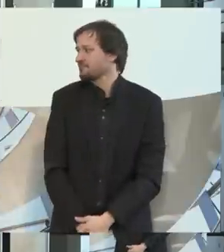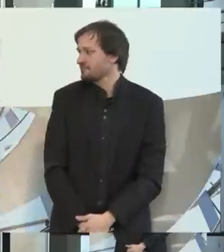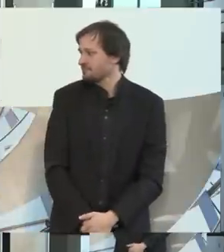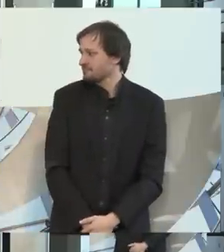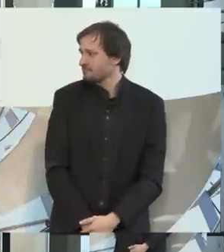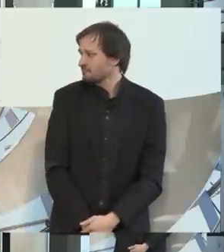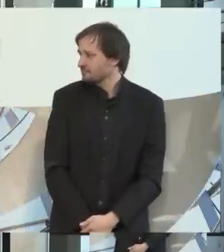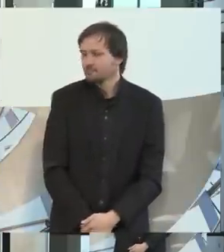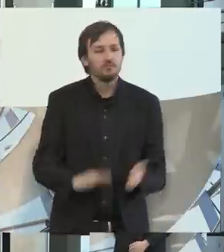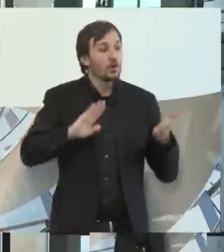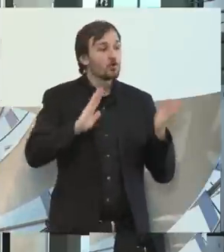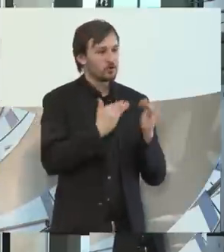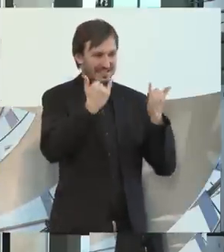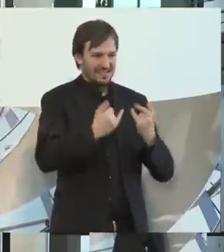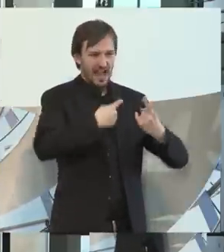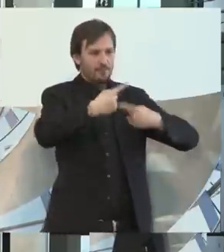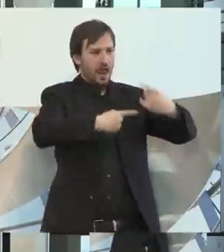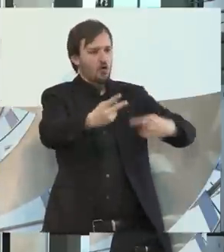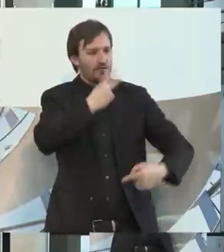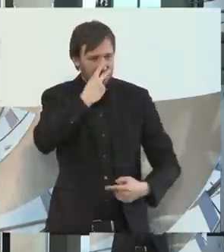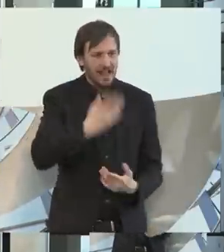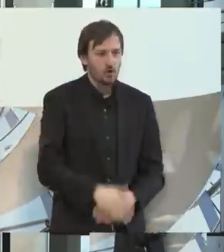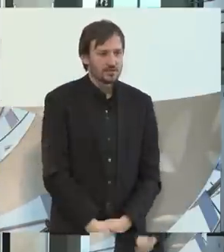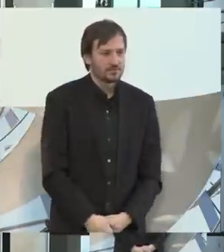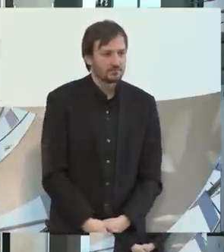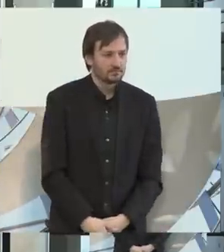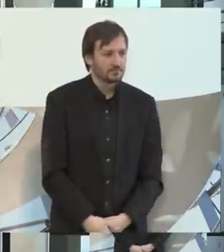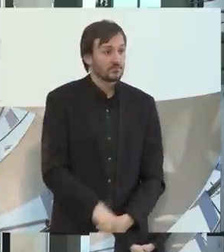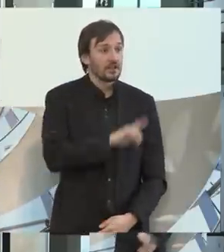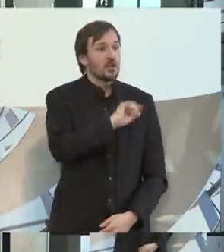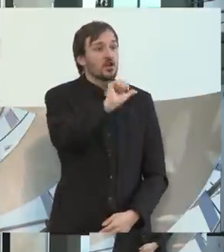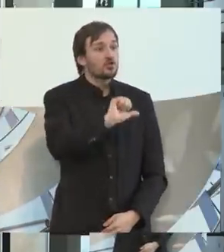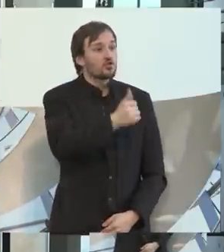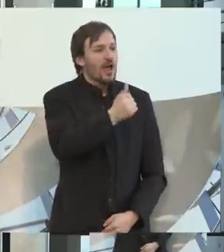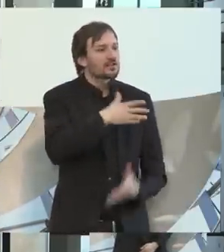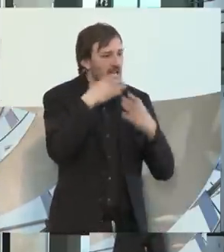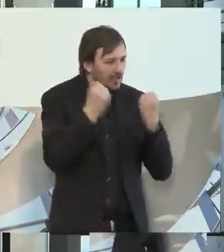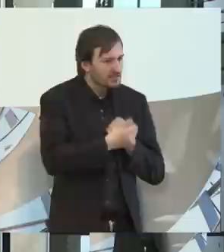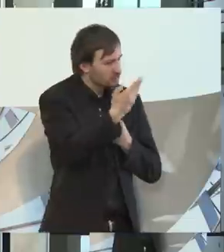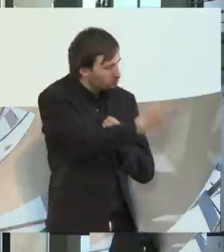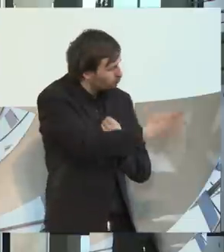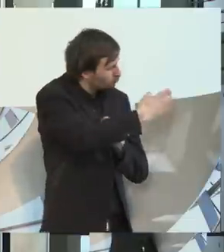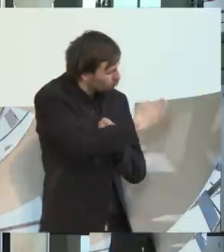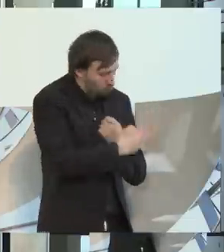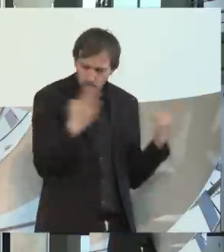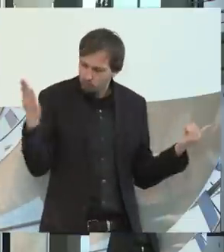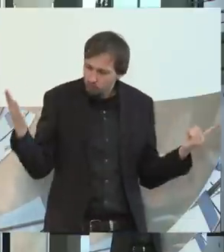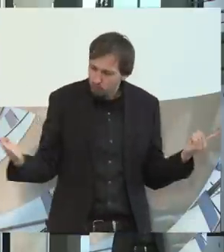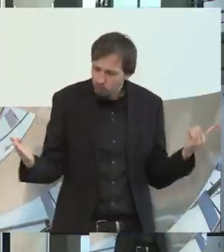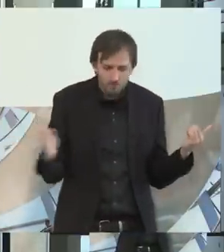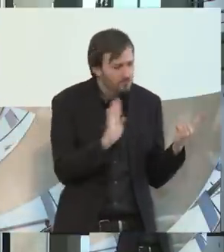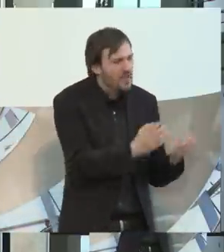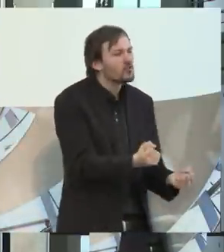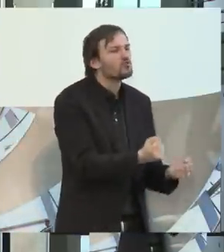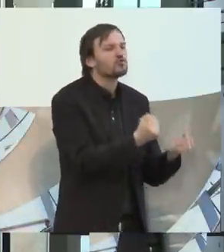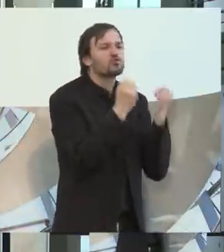Ganz kurz zum Ablauf. Ich werde hier jetzt die Gäste auf dem Podium bitten, ganz kurz zu einem Schwerpunkt